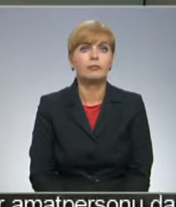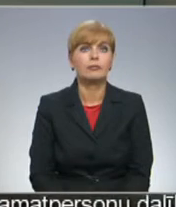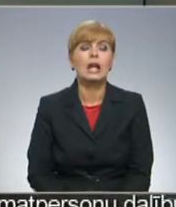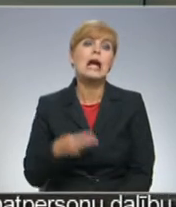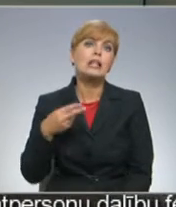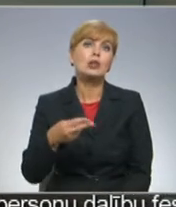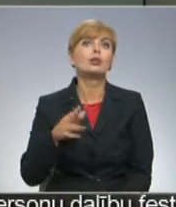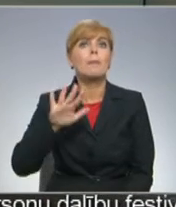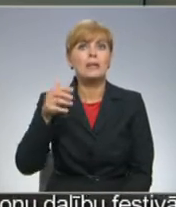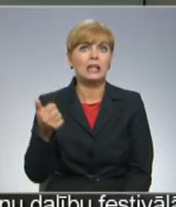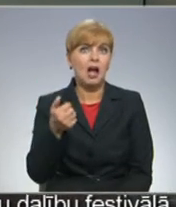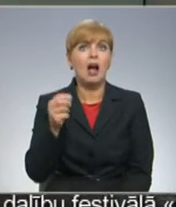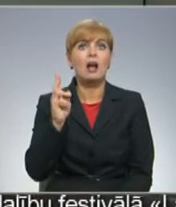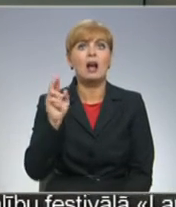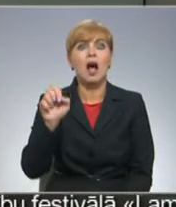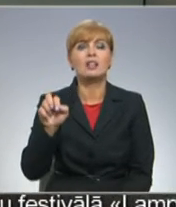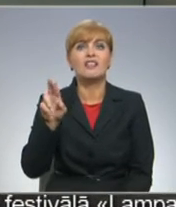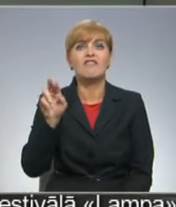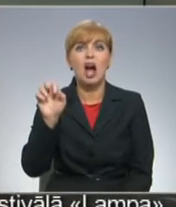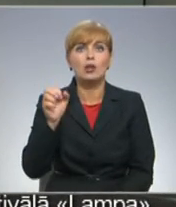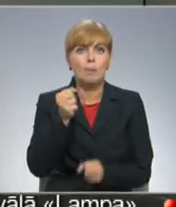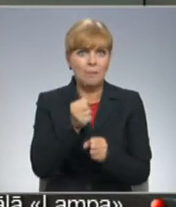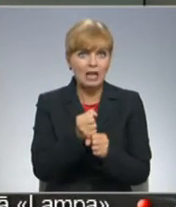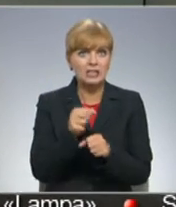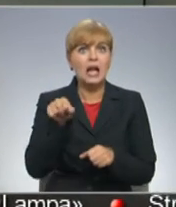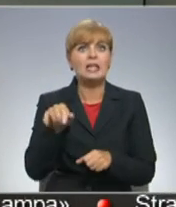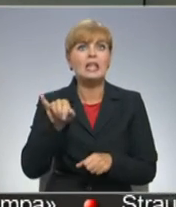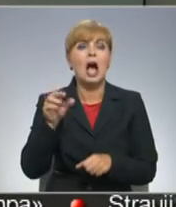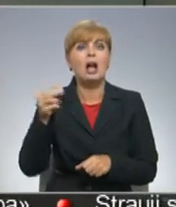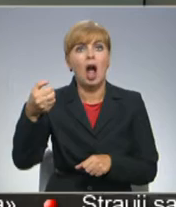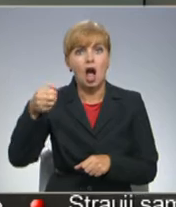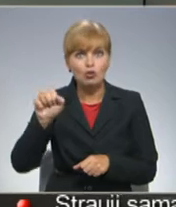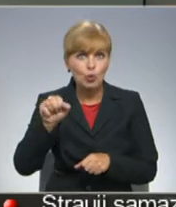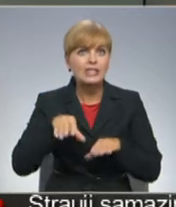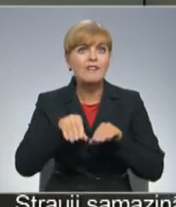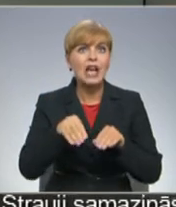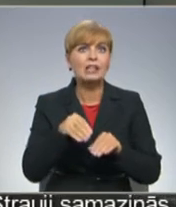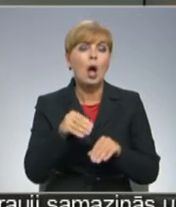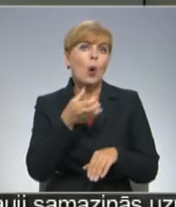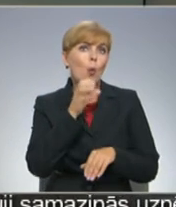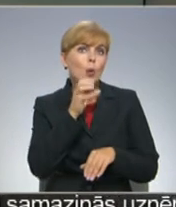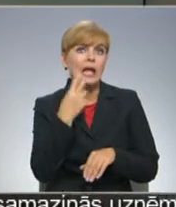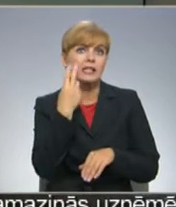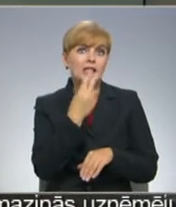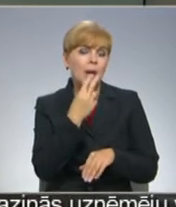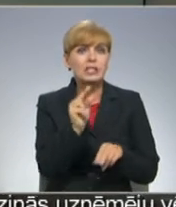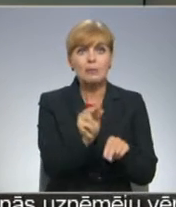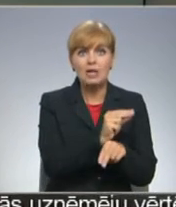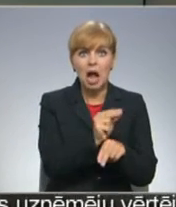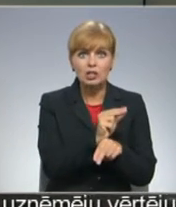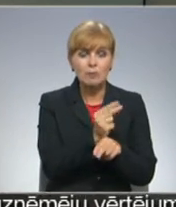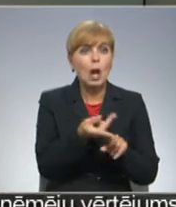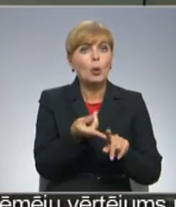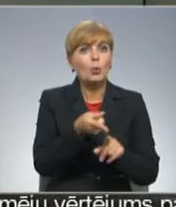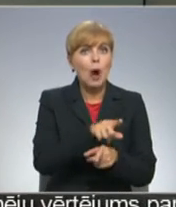2005. gadā katver pagasta tiegažos tika veikta ūdens saimniecības rekonstrukcija, kurā nomainīja ūdens apgādes cauruvēdi,